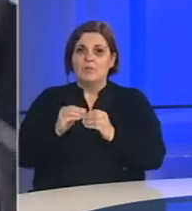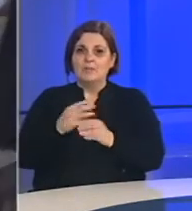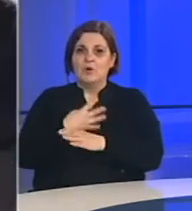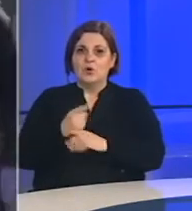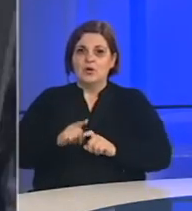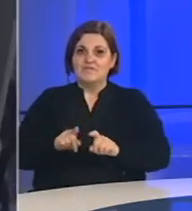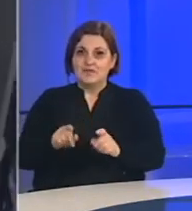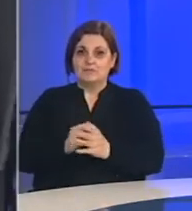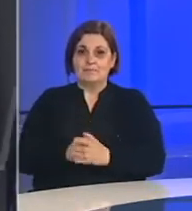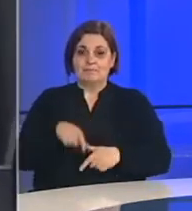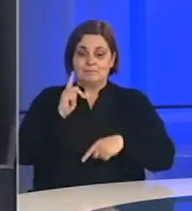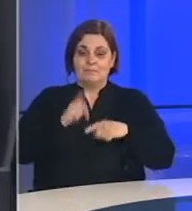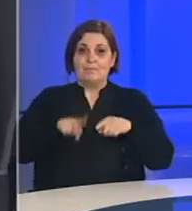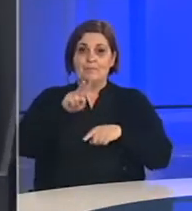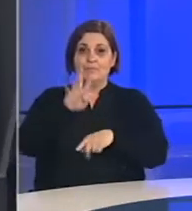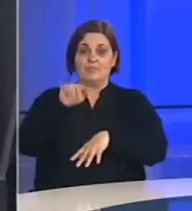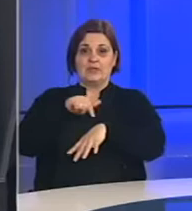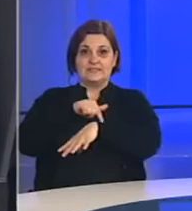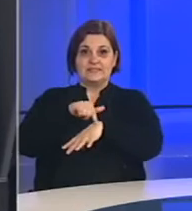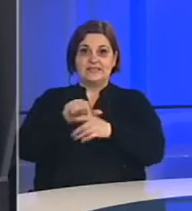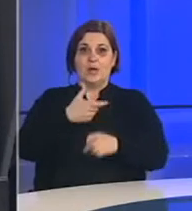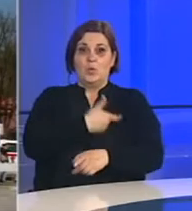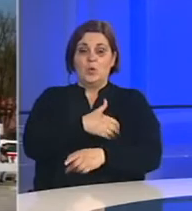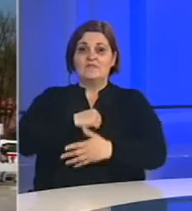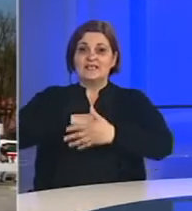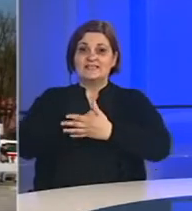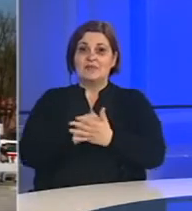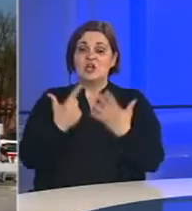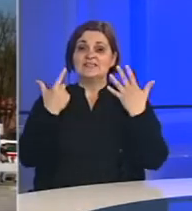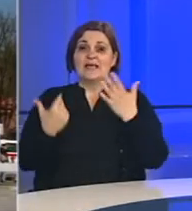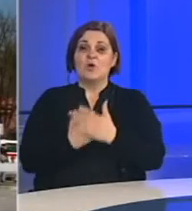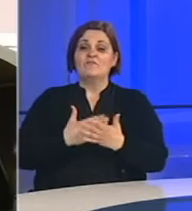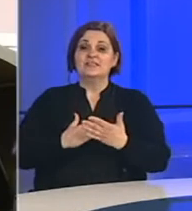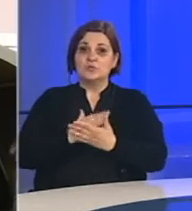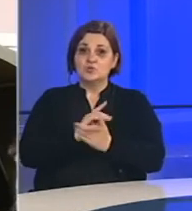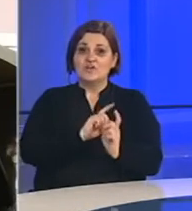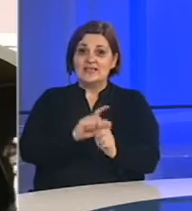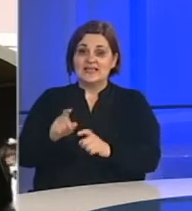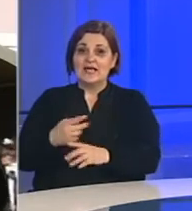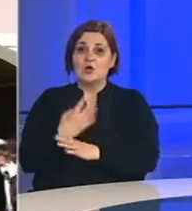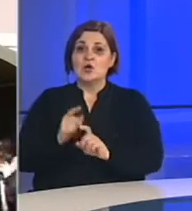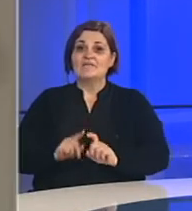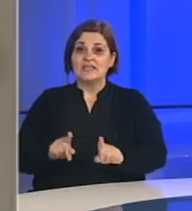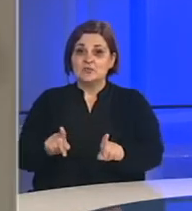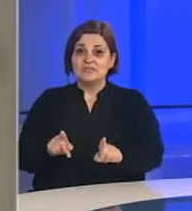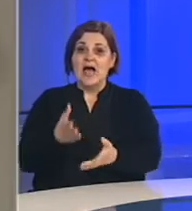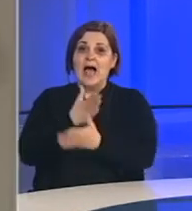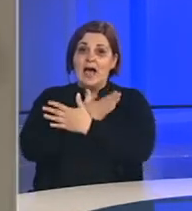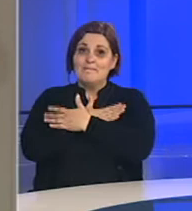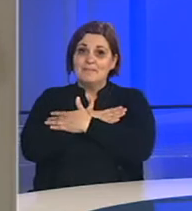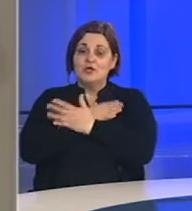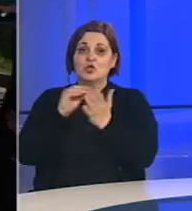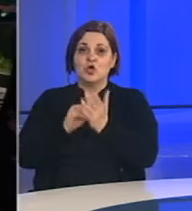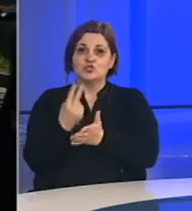novog koronavirusa. U posljednja 24 sata u Hrvatskoj je zabilježeno sedam novih slučajeva zaraze koronavirusom, a